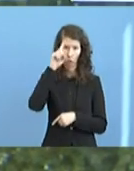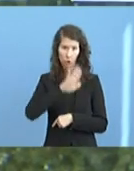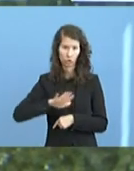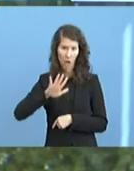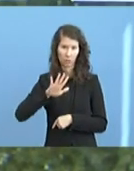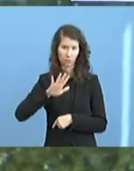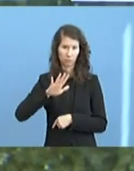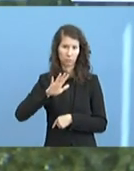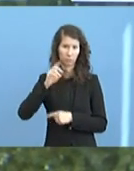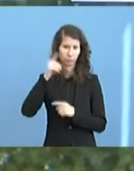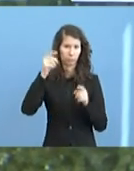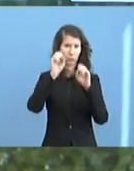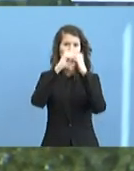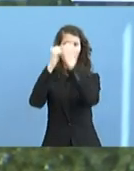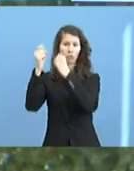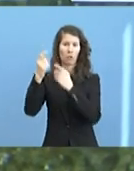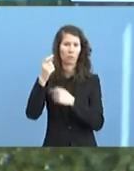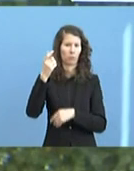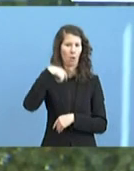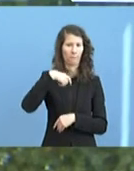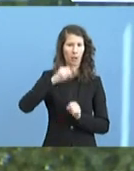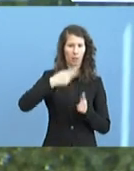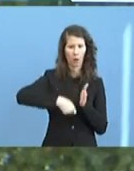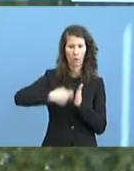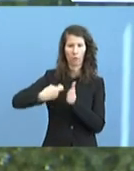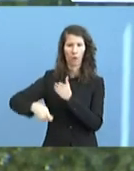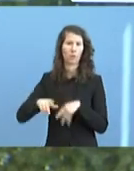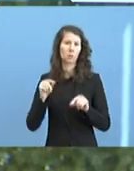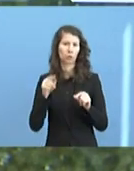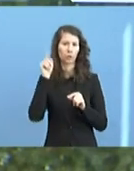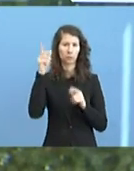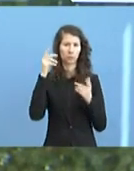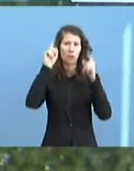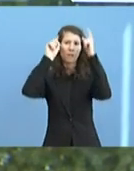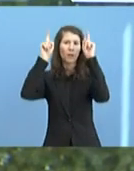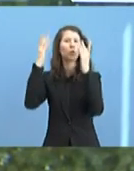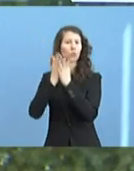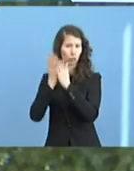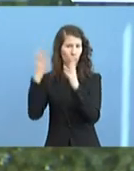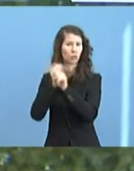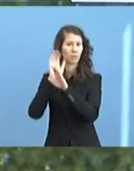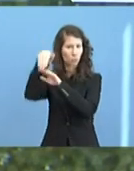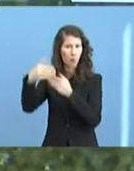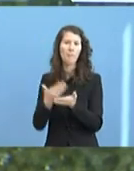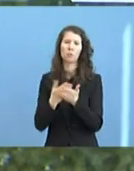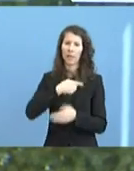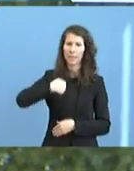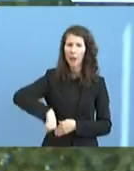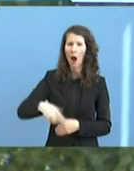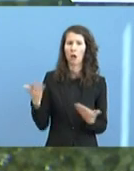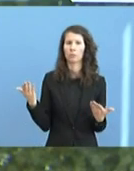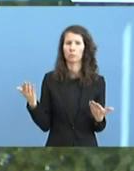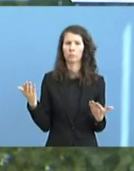Also praktisch Staaten, die jetzt aus dem Virus schon wieder rausgekommen sind, wie beispielsweise China und die jetzt im Grunde genommen